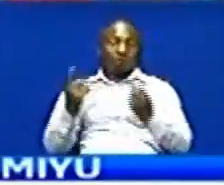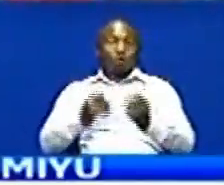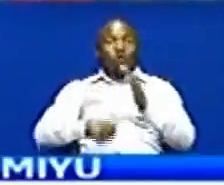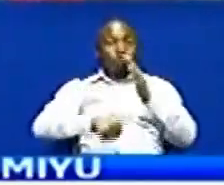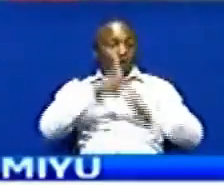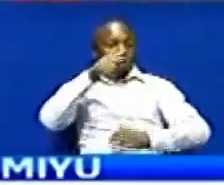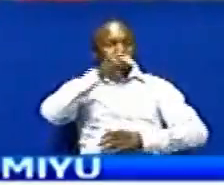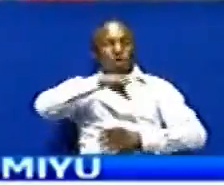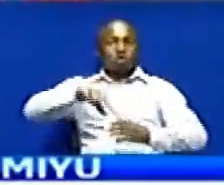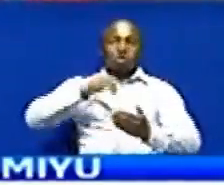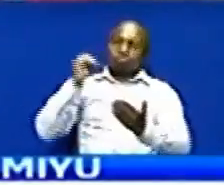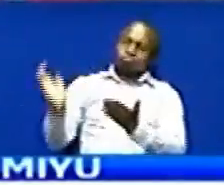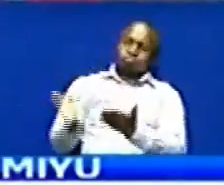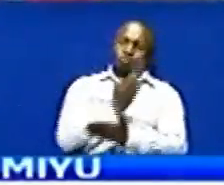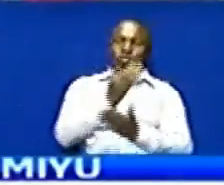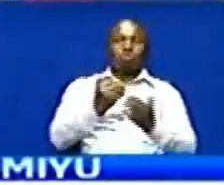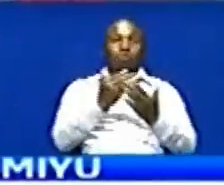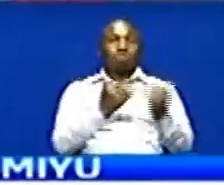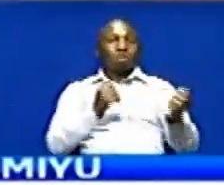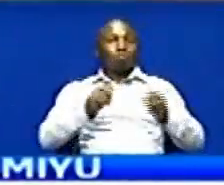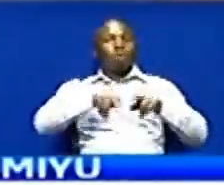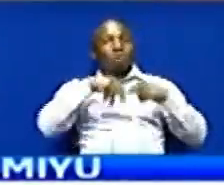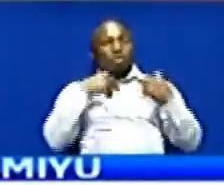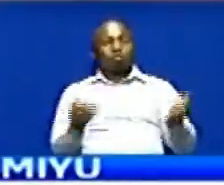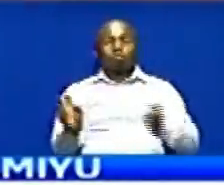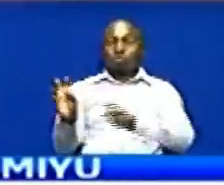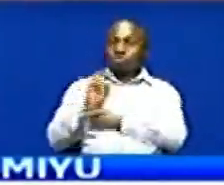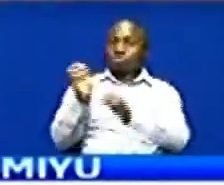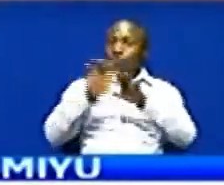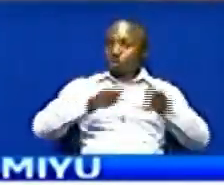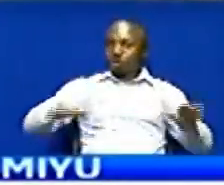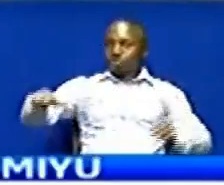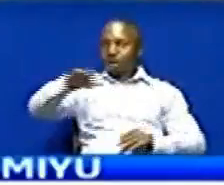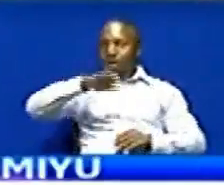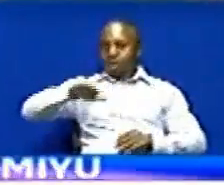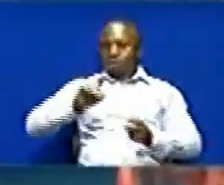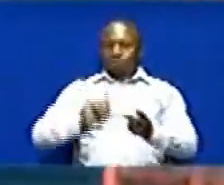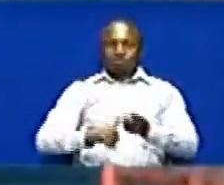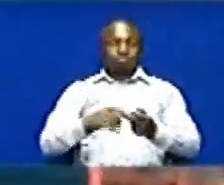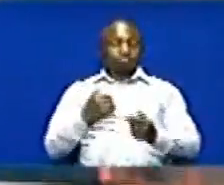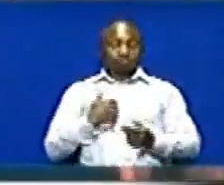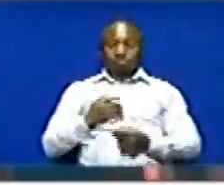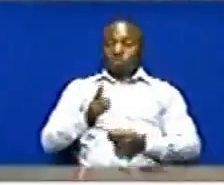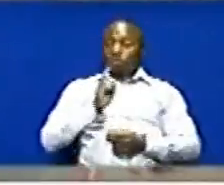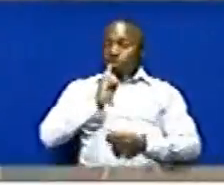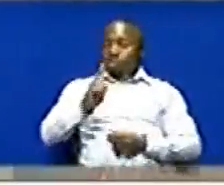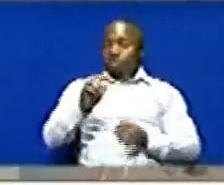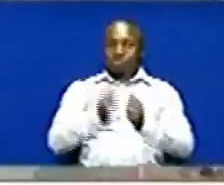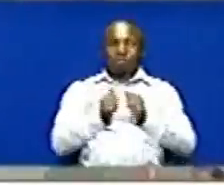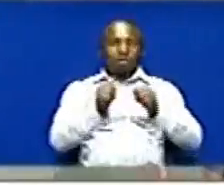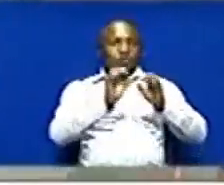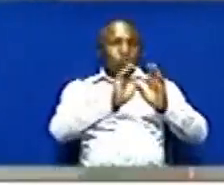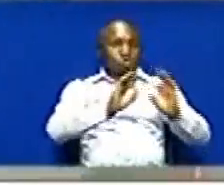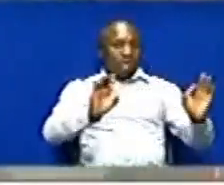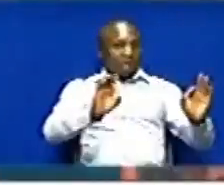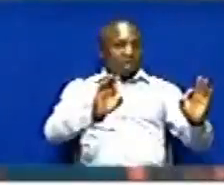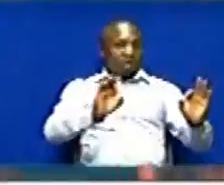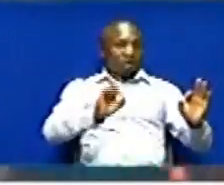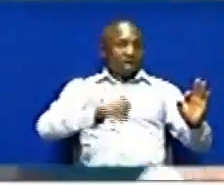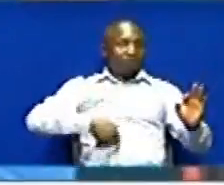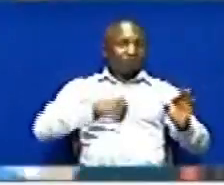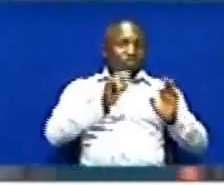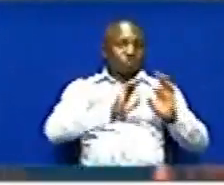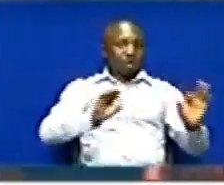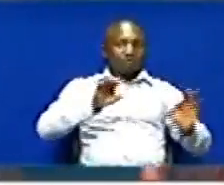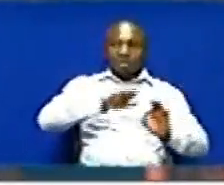Kushindo kusumumia usalama wa eneo hilo Mwagiza fsa usafi na mazingila Na fsa biyashala Na